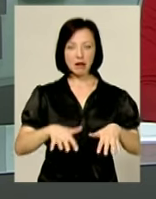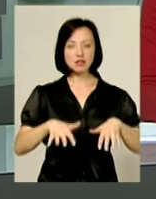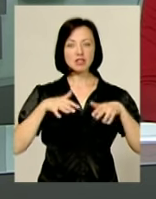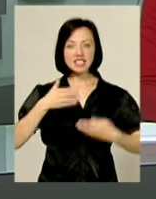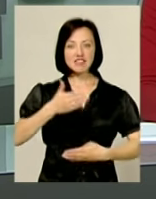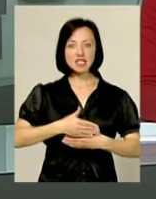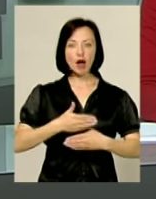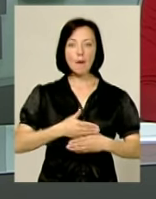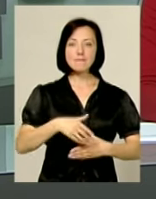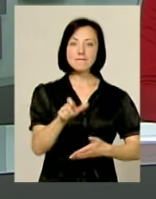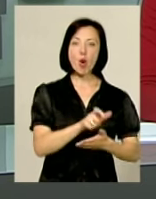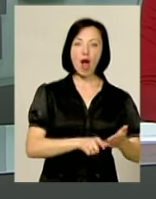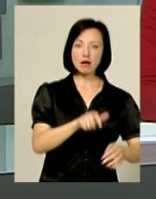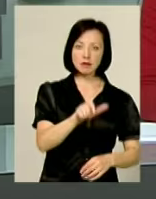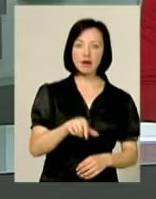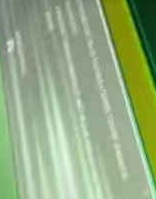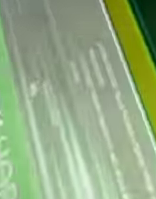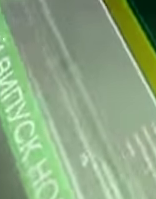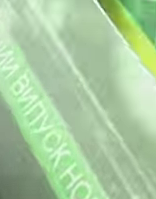із виставою «Поет і кат».